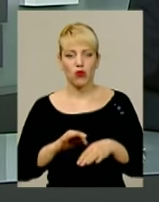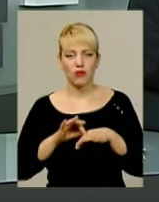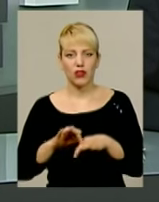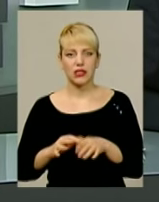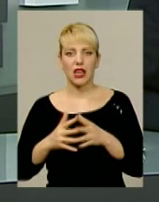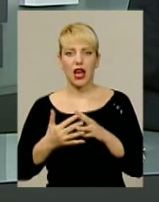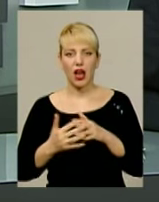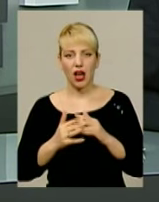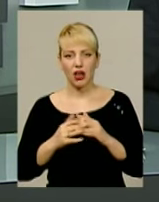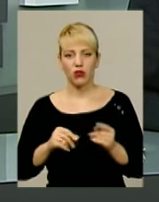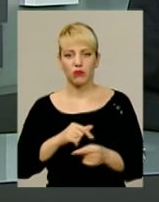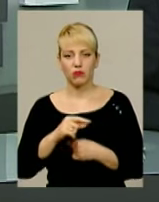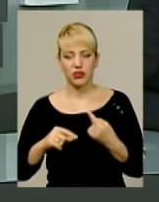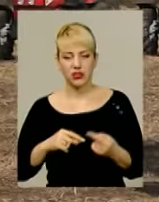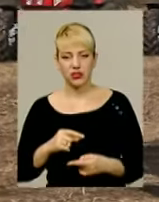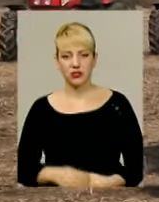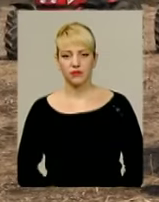площину рентабельності.